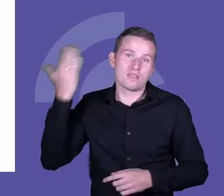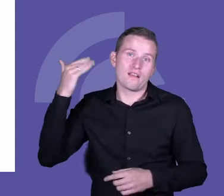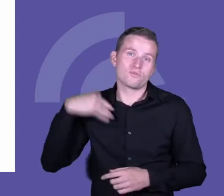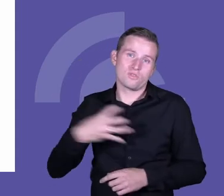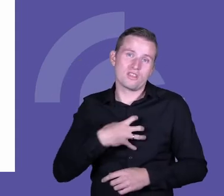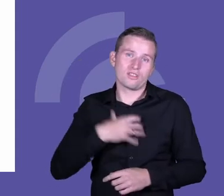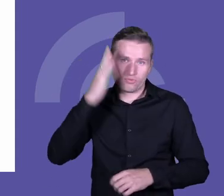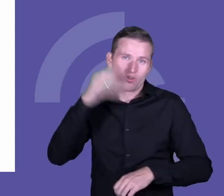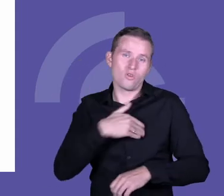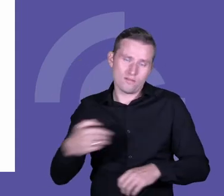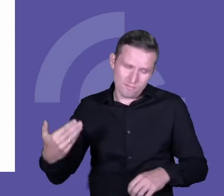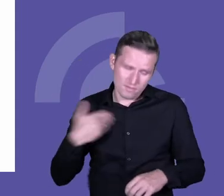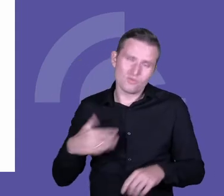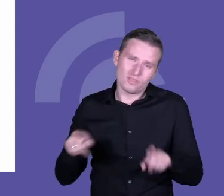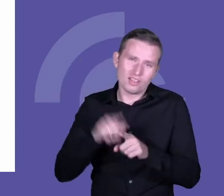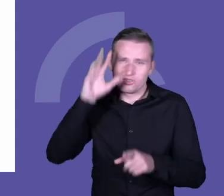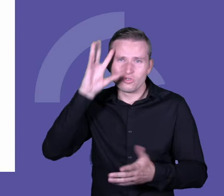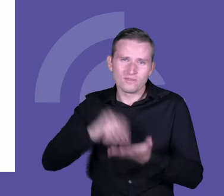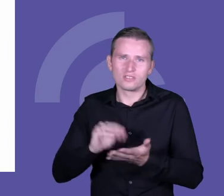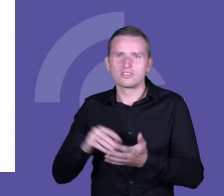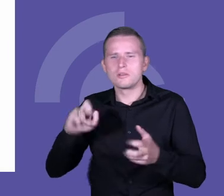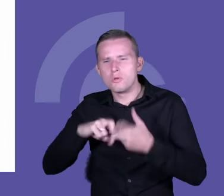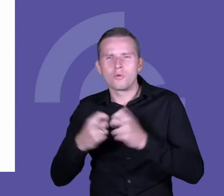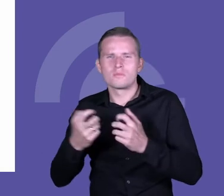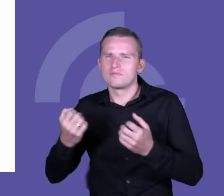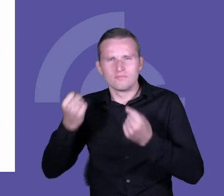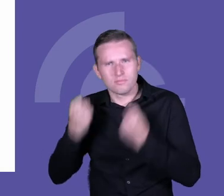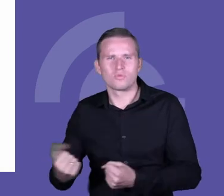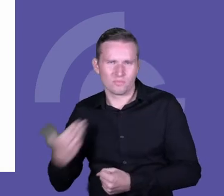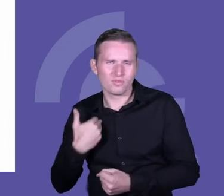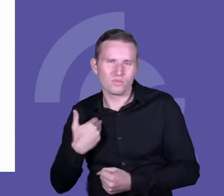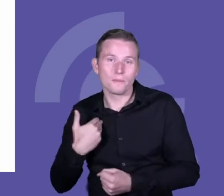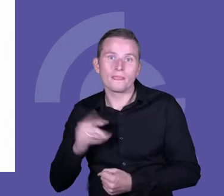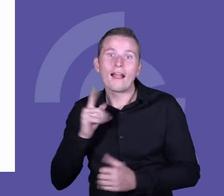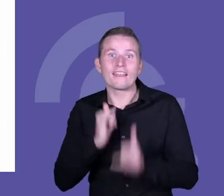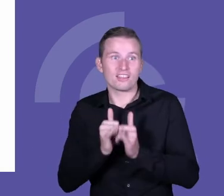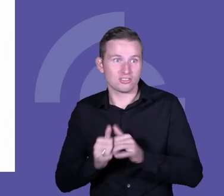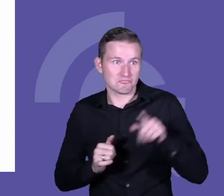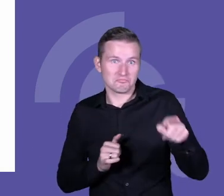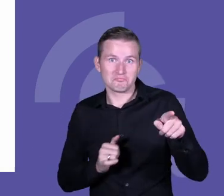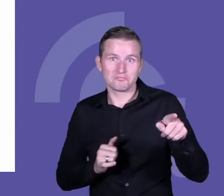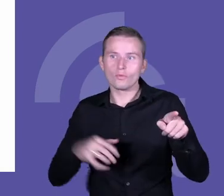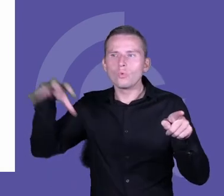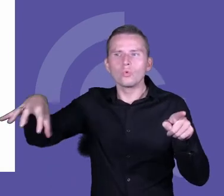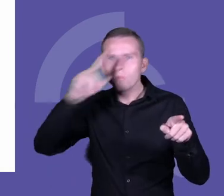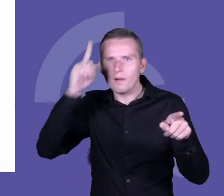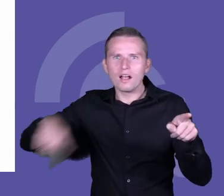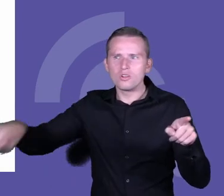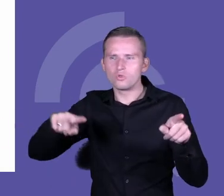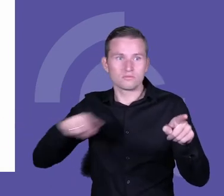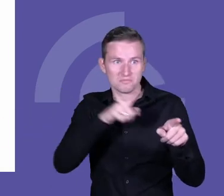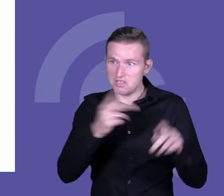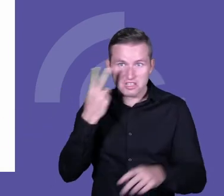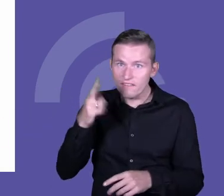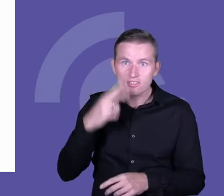takie mam za sobą, ale jeżeli nie widzisz w ogóle potencjału w grupie, bardzo licznej